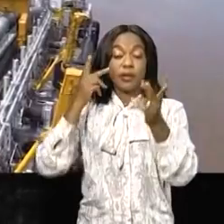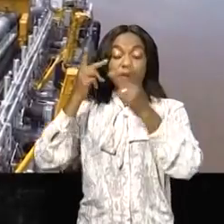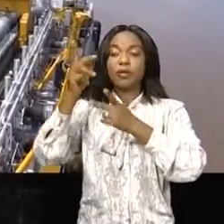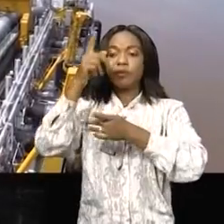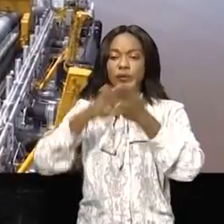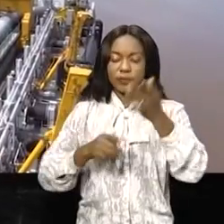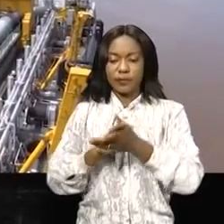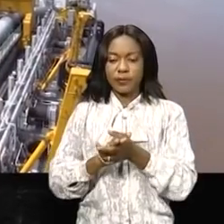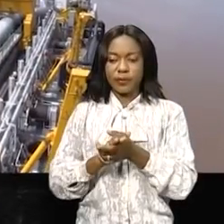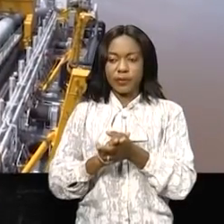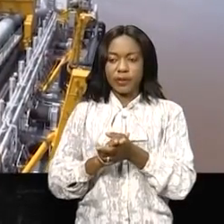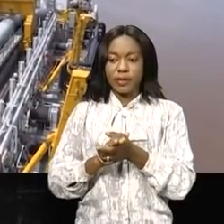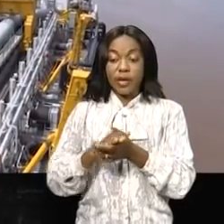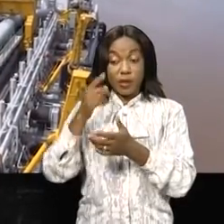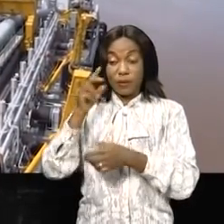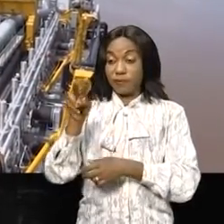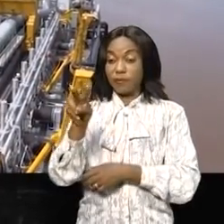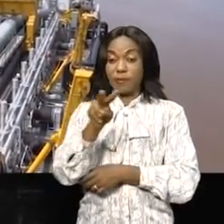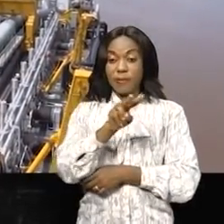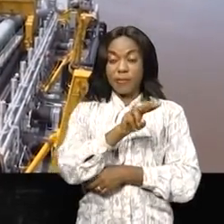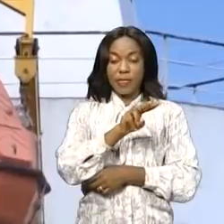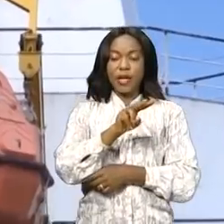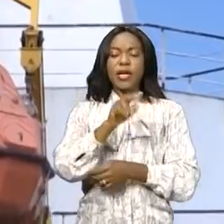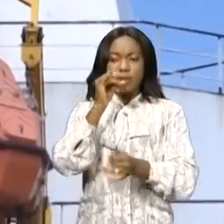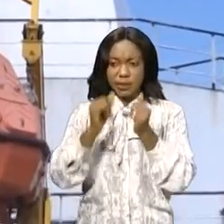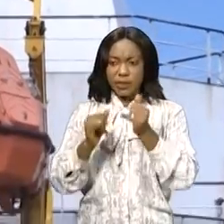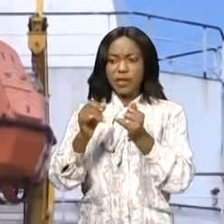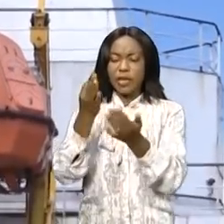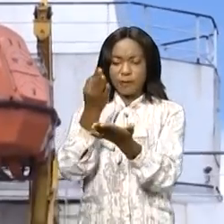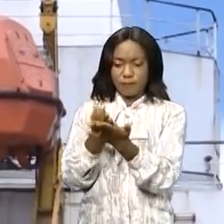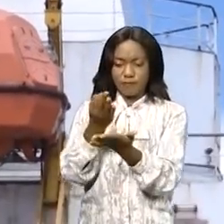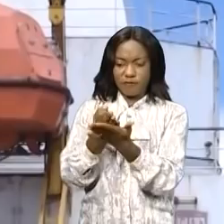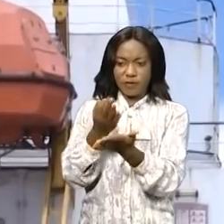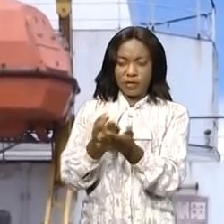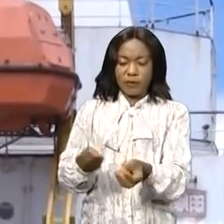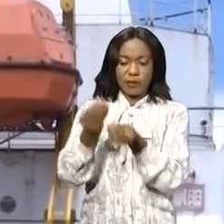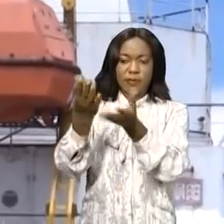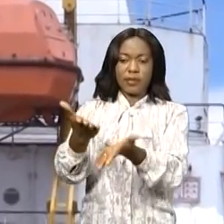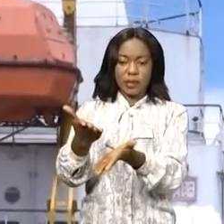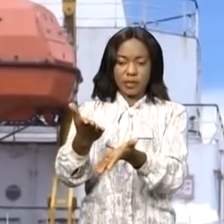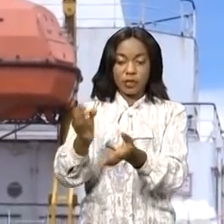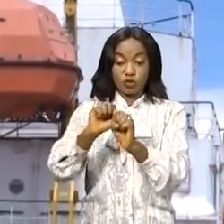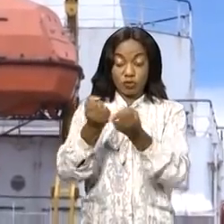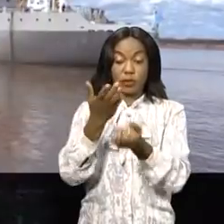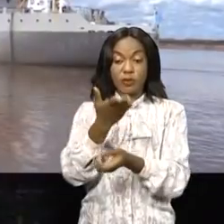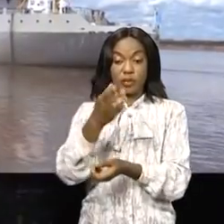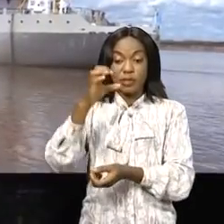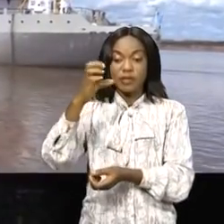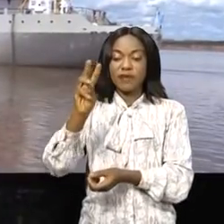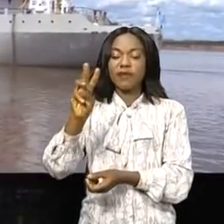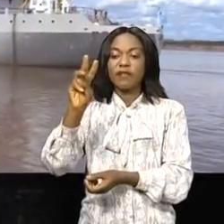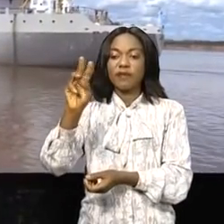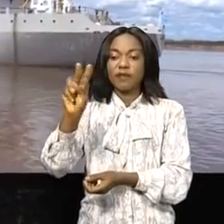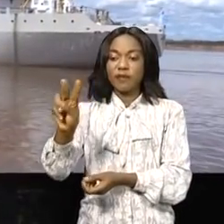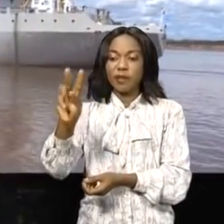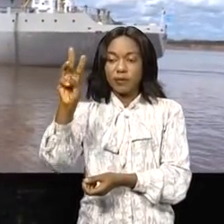constater la mise en œuvre effective de projets financés par les Fonds de promotion de'industrie dans cette partie de la République et de relever des difficultés